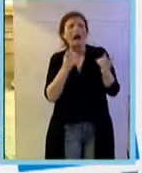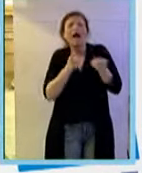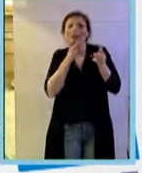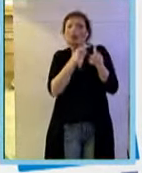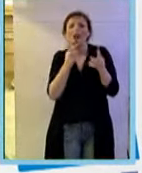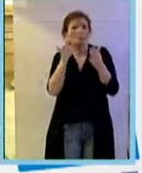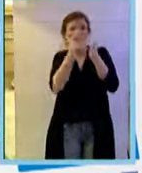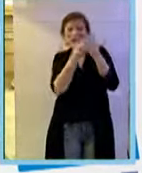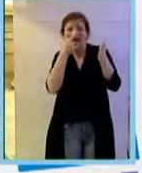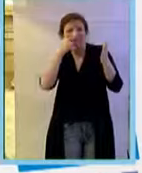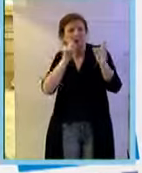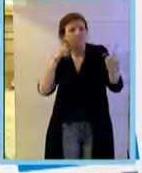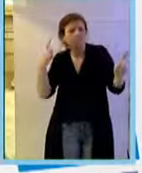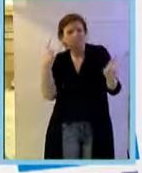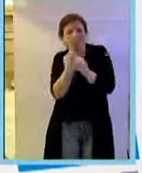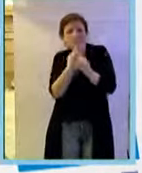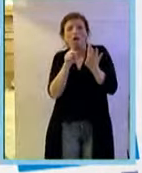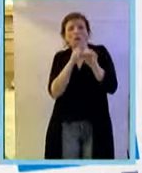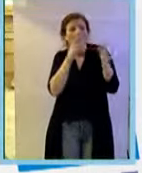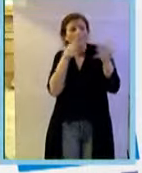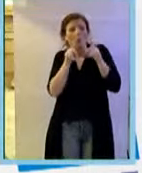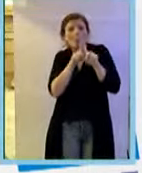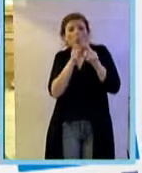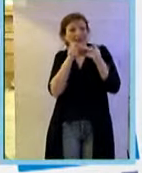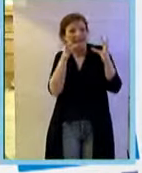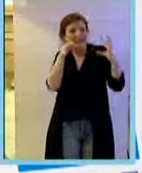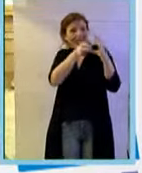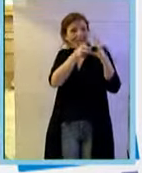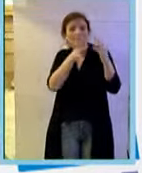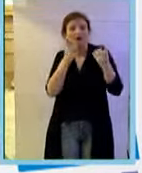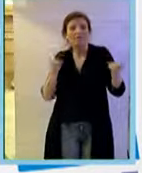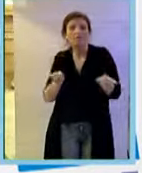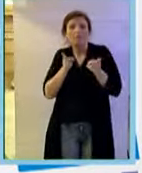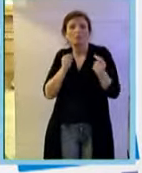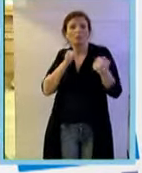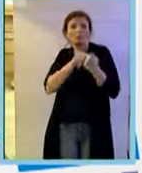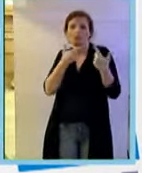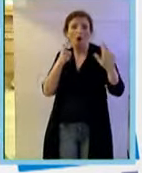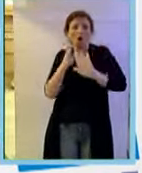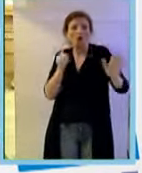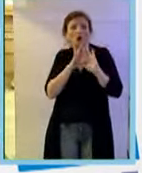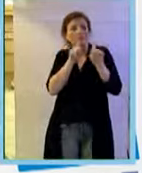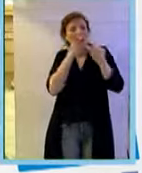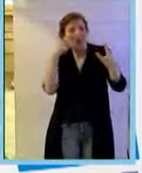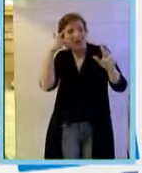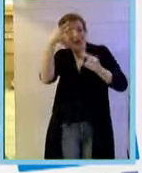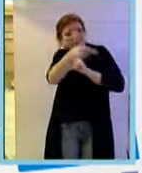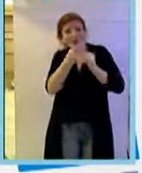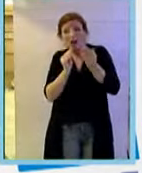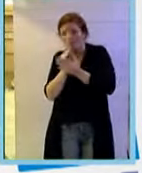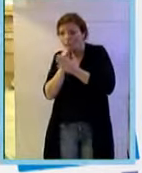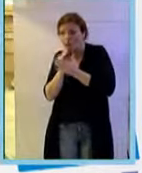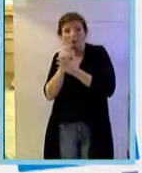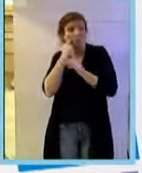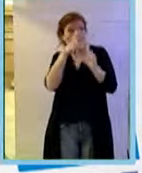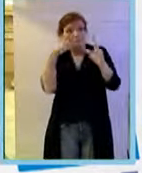caratteristiche di legame con l'anticorpo ma non immunogenico. non può iniettare un anticorpo o un murino nell